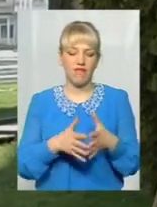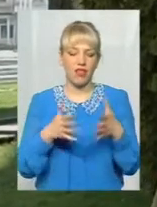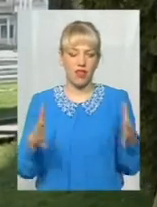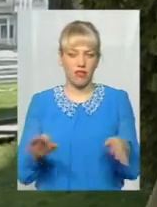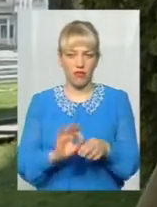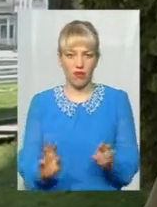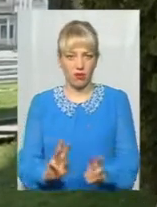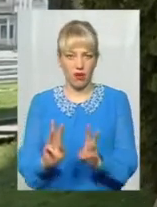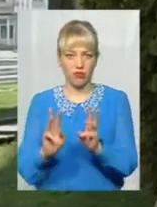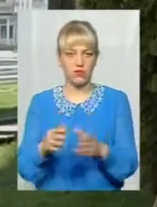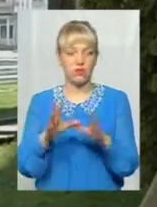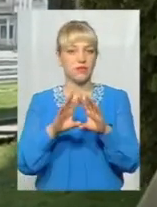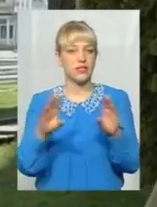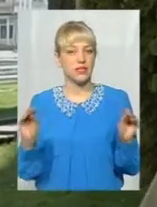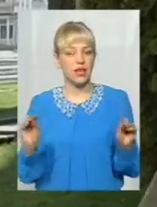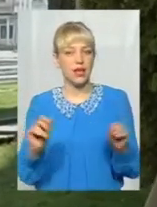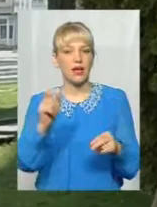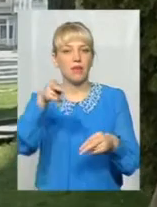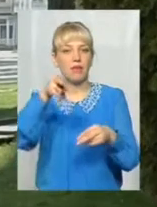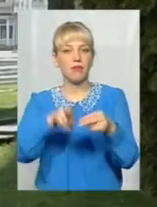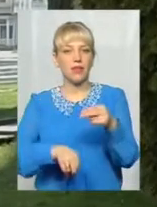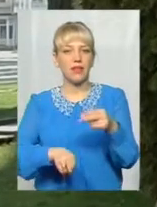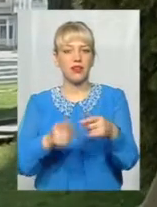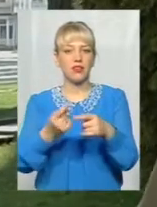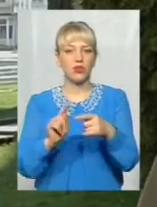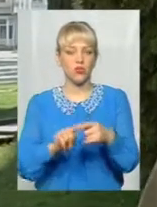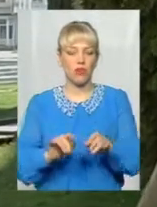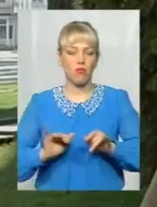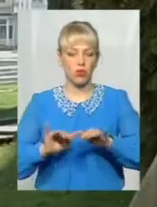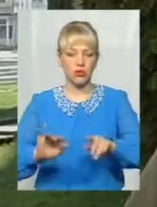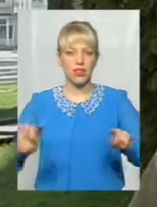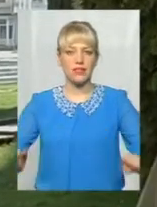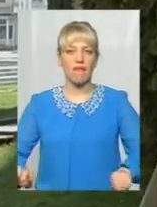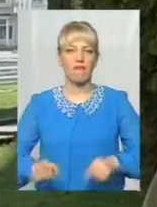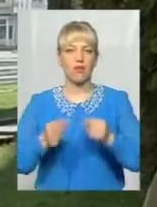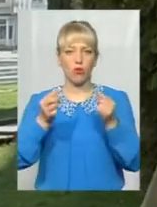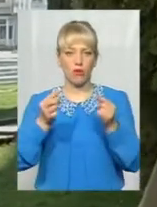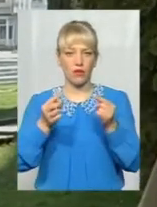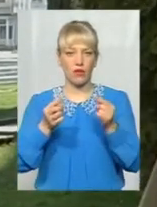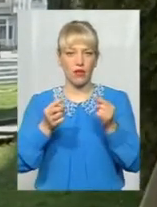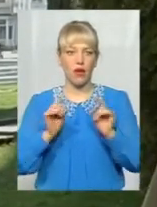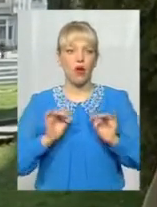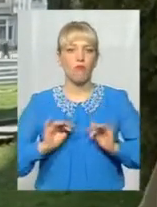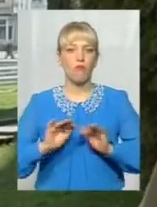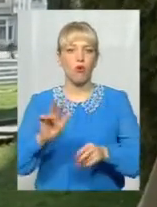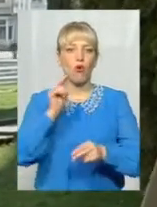Випалюється і все, і припиняється оцей процес відновлення і прогресу